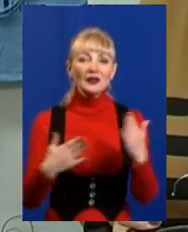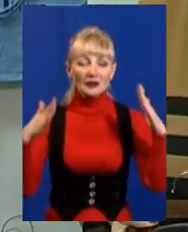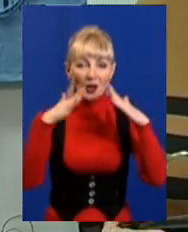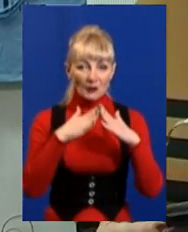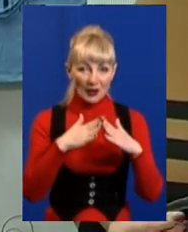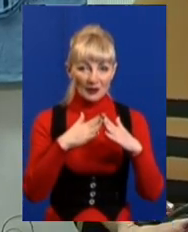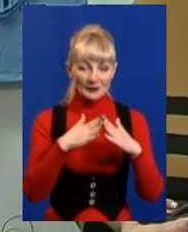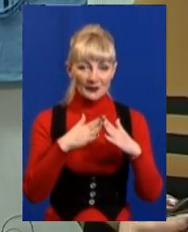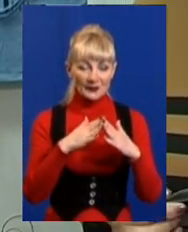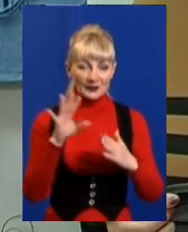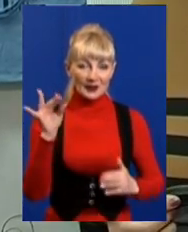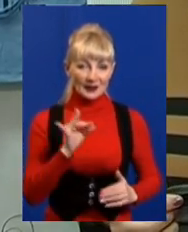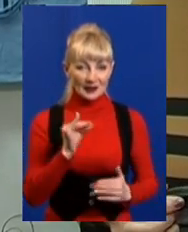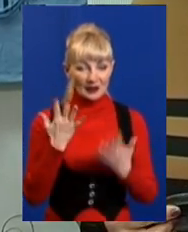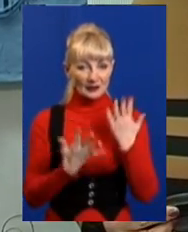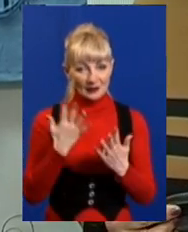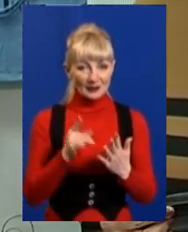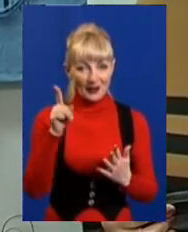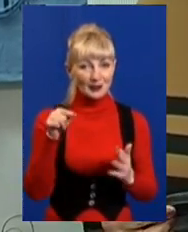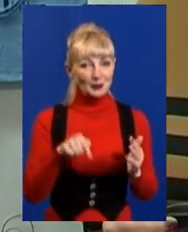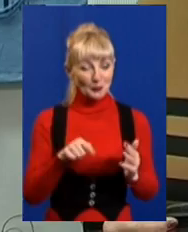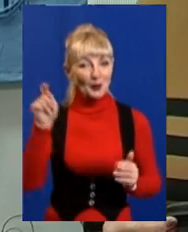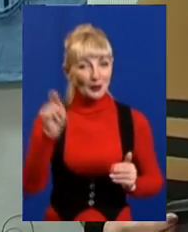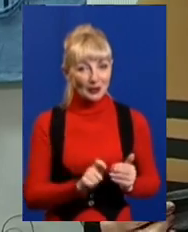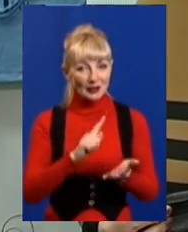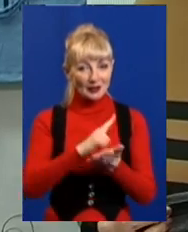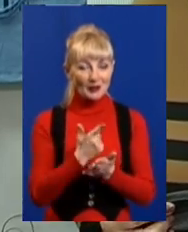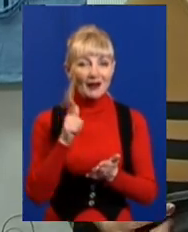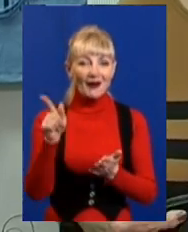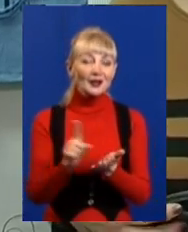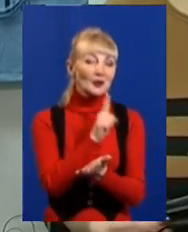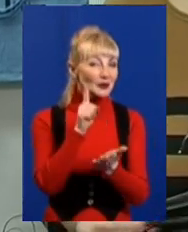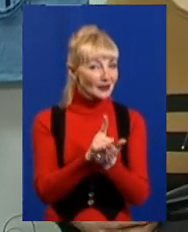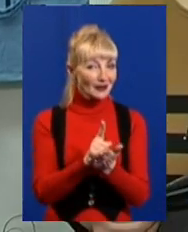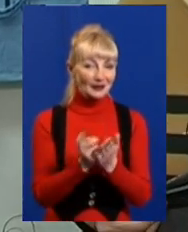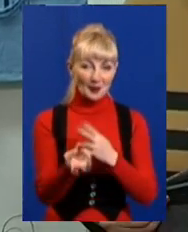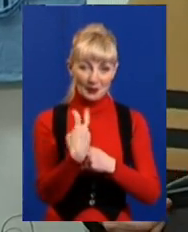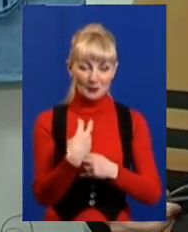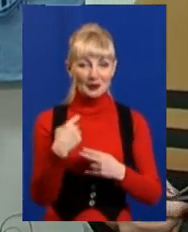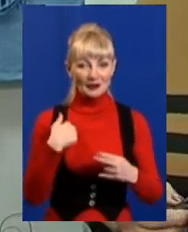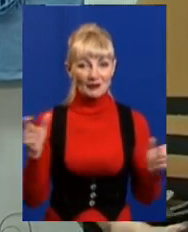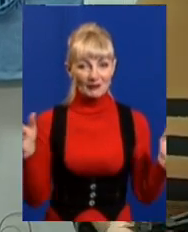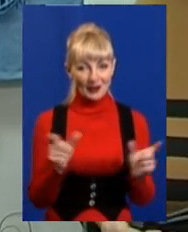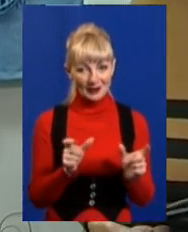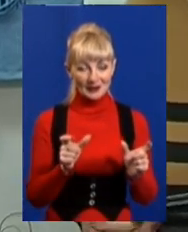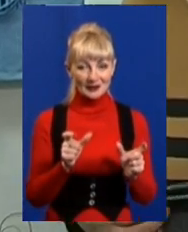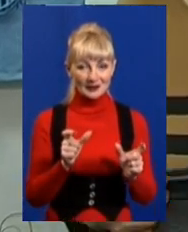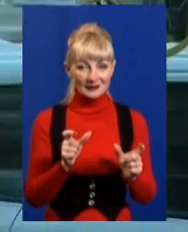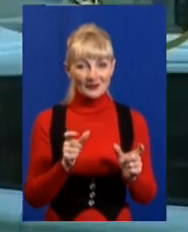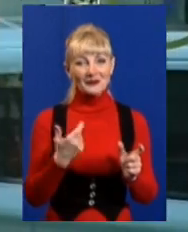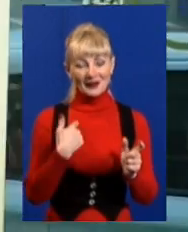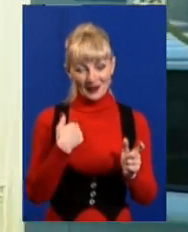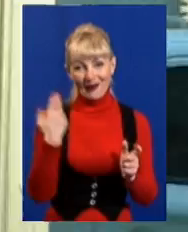назад. І якщо вони сюди попадають у Харків, вони обов'язково заходять сюди. І я їх узнаю, вони мене